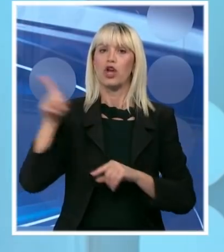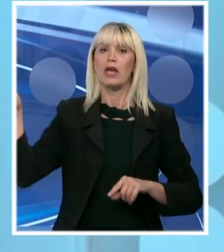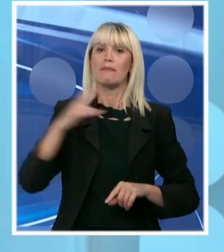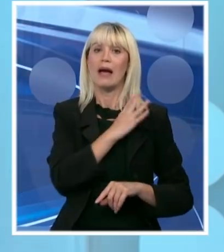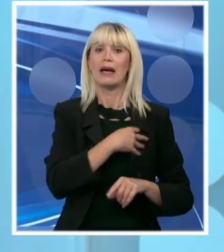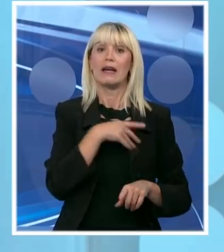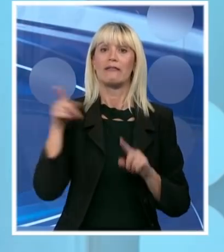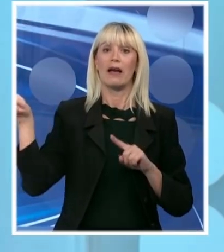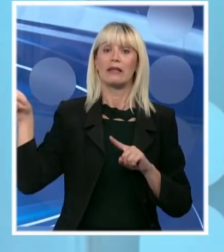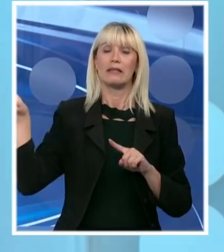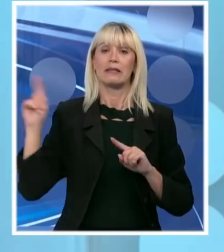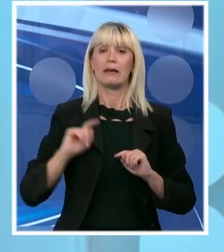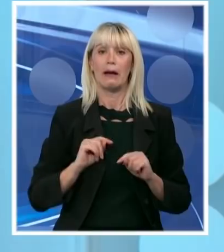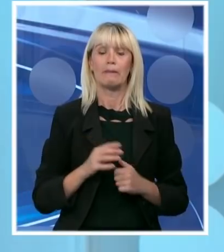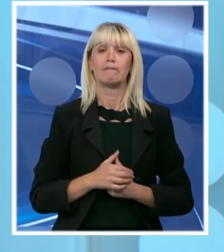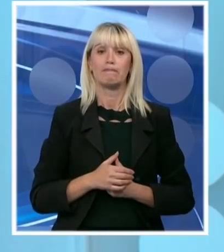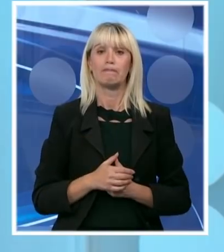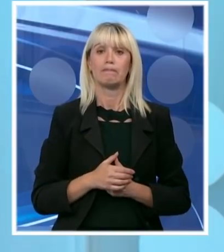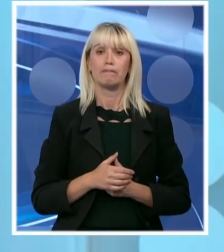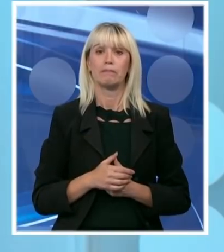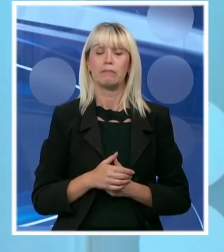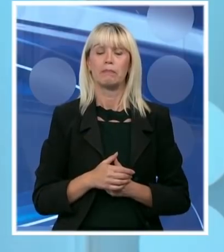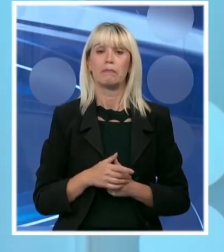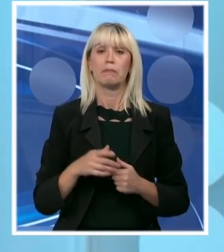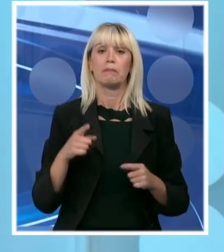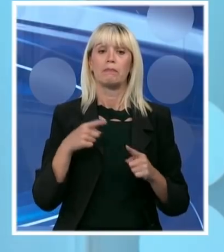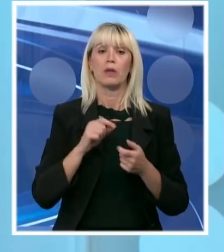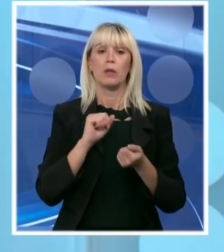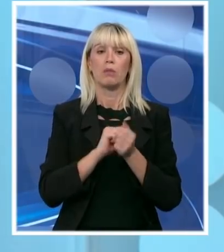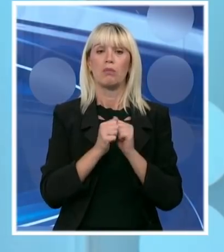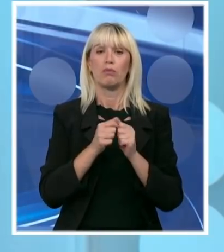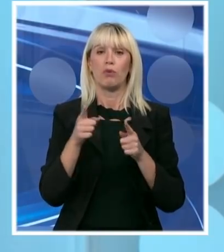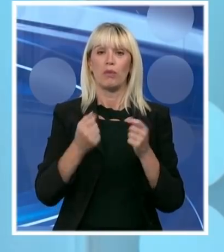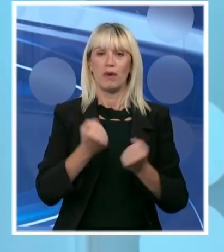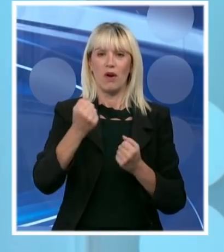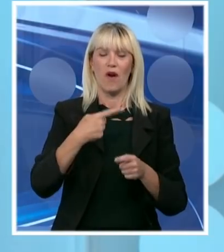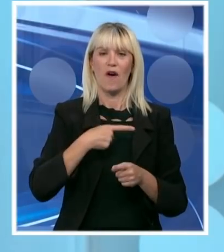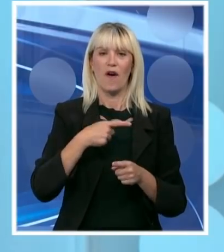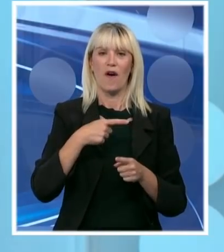za Lazare Miloše i dodatno remontovanje borbenih pešadijskih vozila.